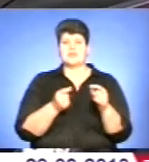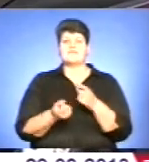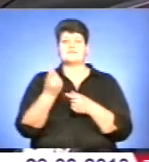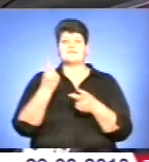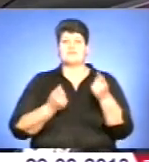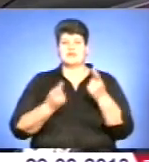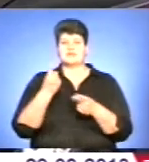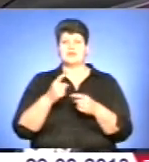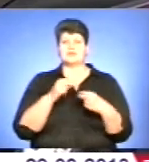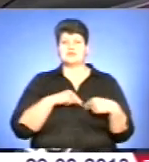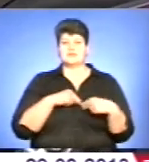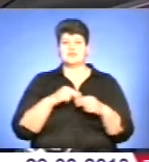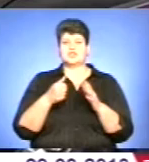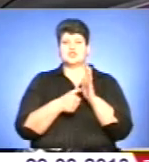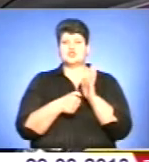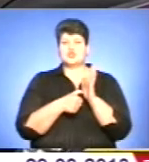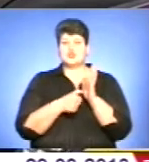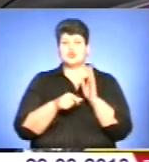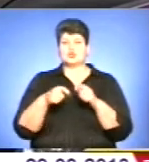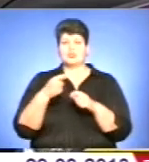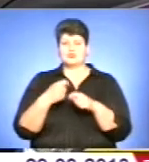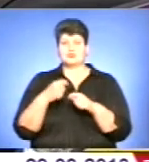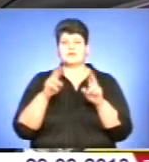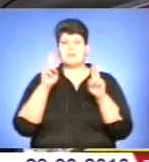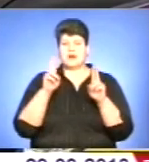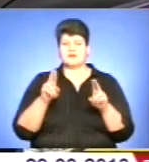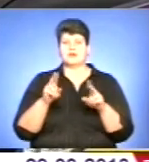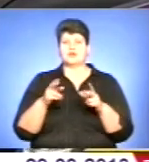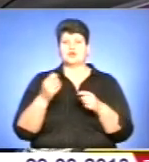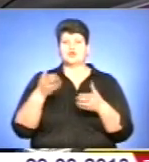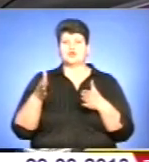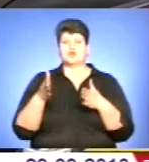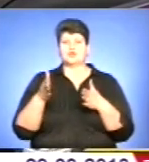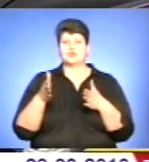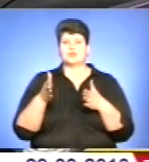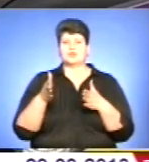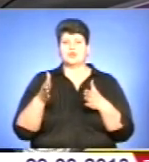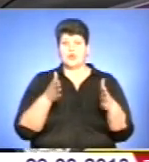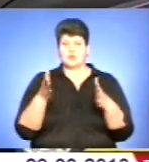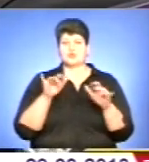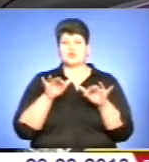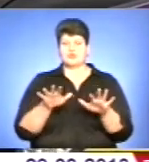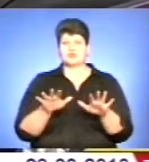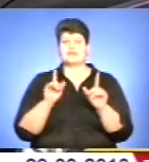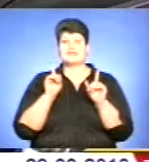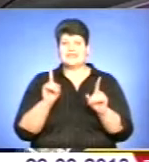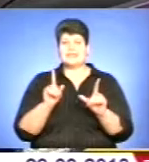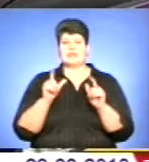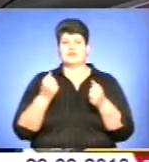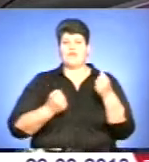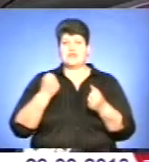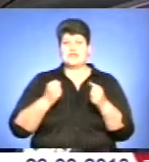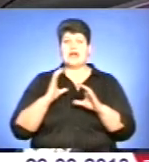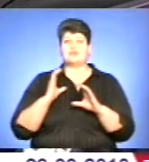Державтоінспекції понад 600 порушень правил дорожнього руху, які допустили тільті водії автобусів. В тому числі, нами